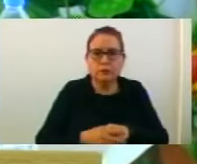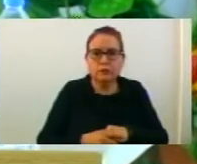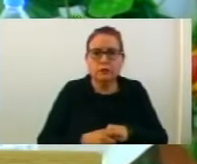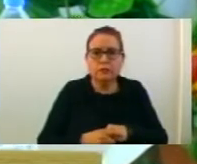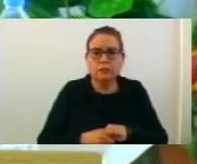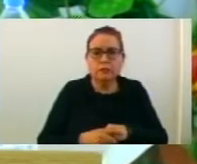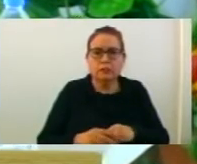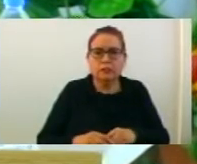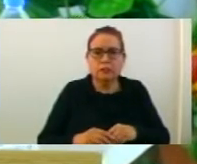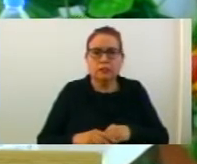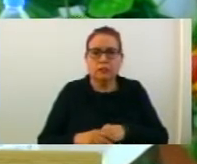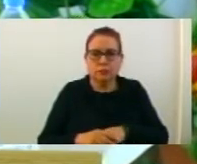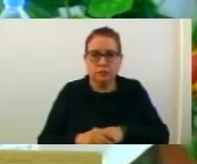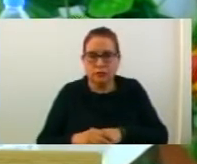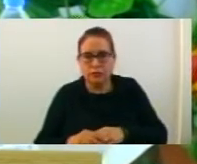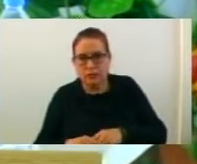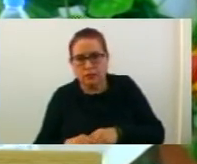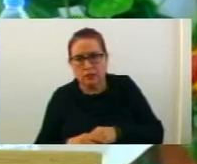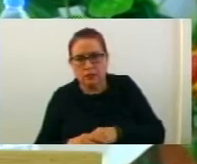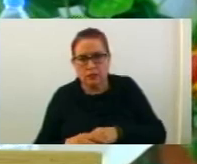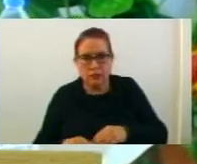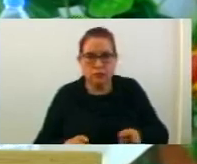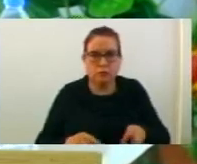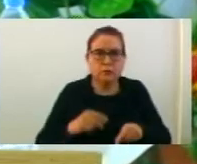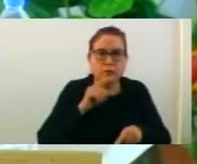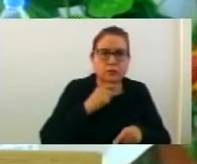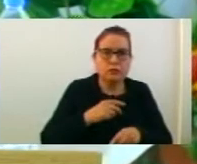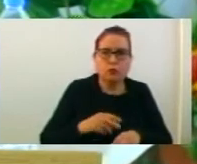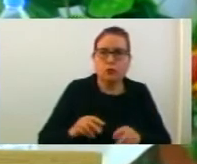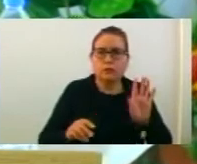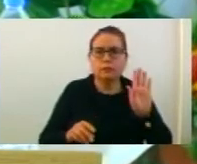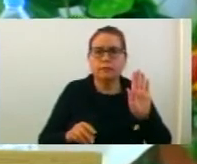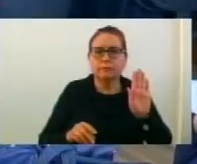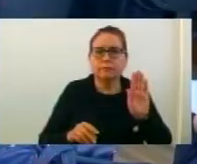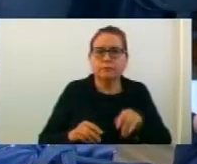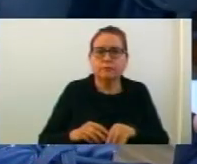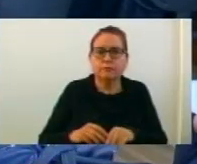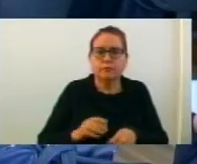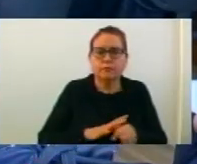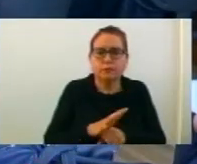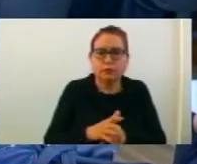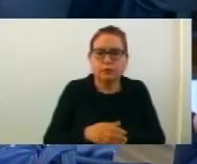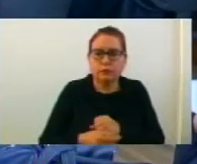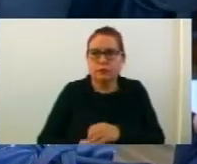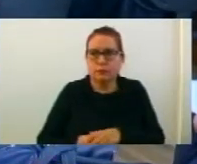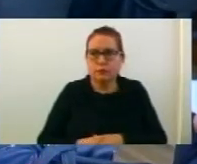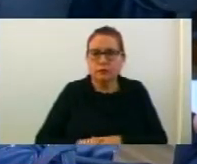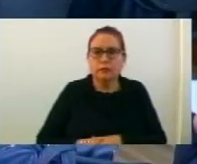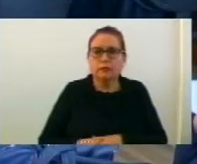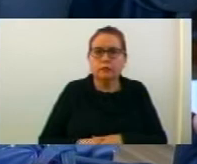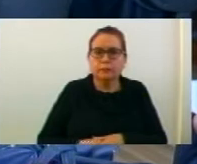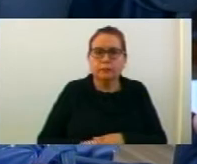7745 и 7.732 кроз 1 као струмица. Ко е за? Ко е против? Дали имам воздържане?